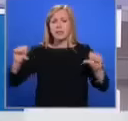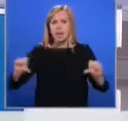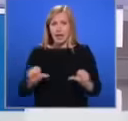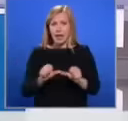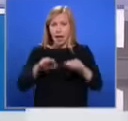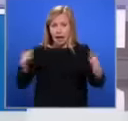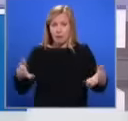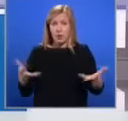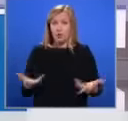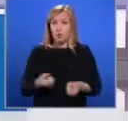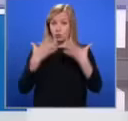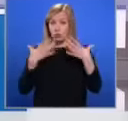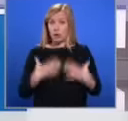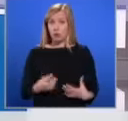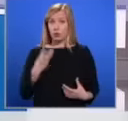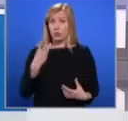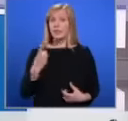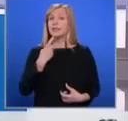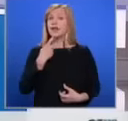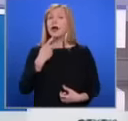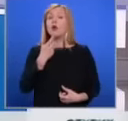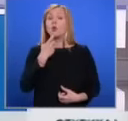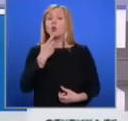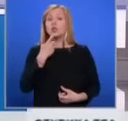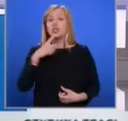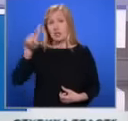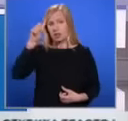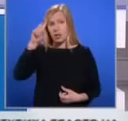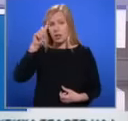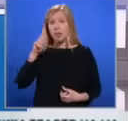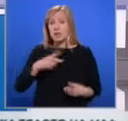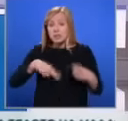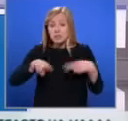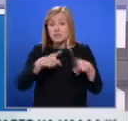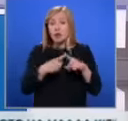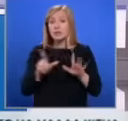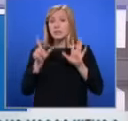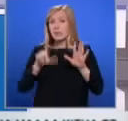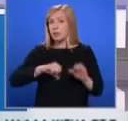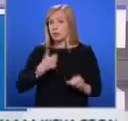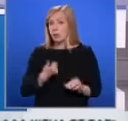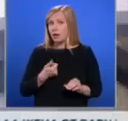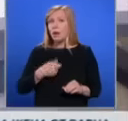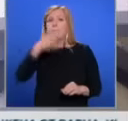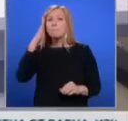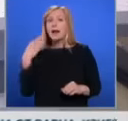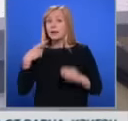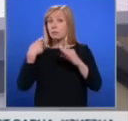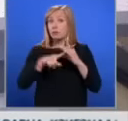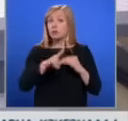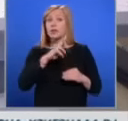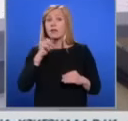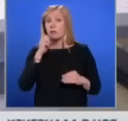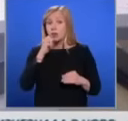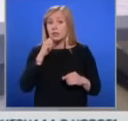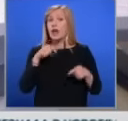31-годишната жена. Тя се изидваше от 7 януари, след като майка й подаде сигнал в полицията. Повече за жестокото